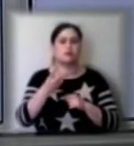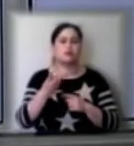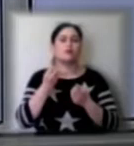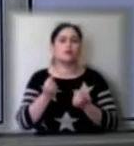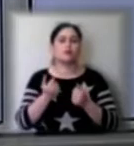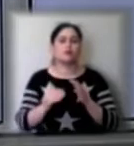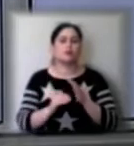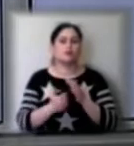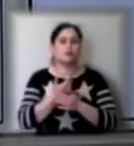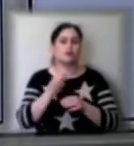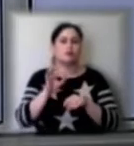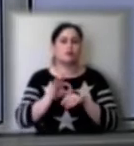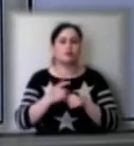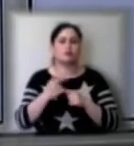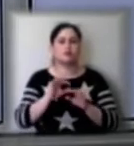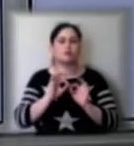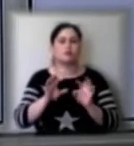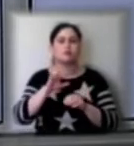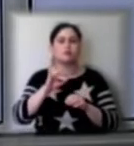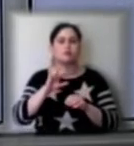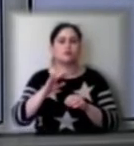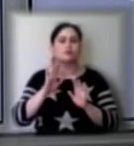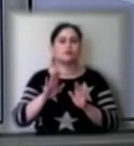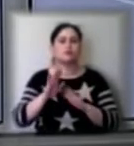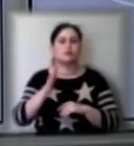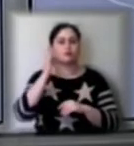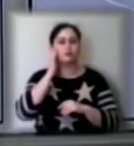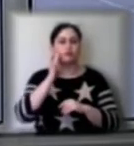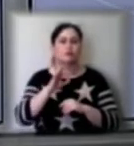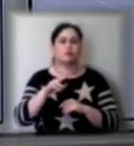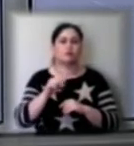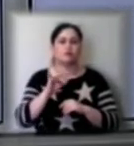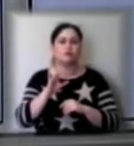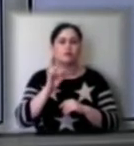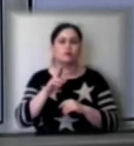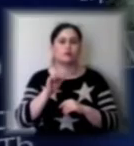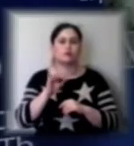під час брифінгу повідомив заступник голови облдержадміністрації Вадим Чабан.